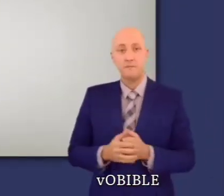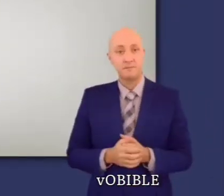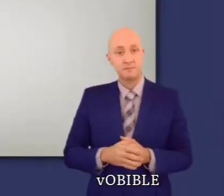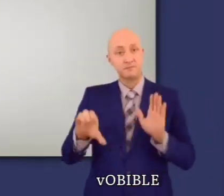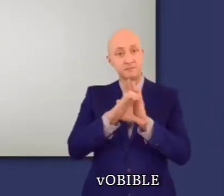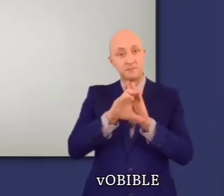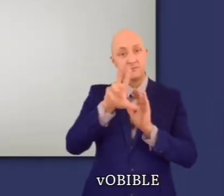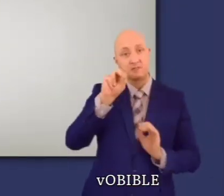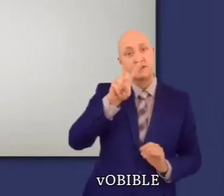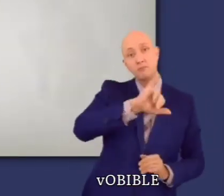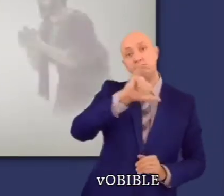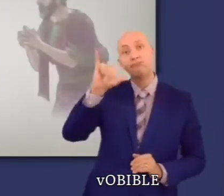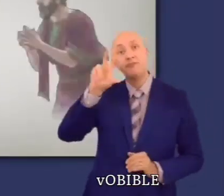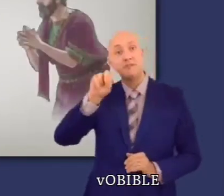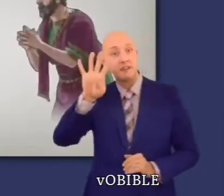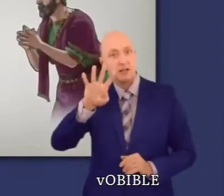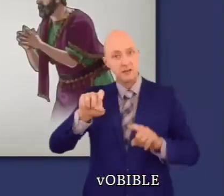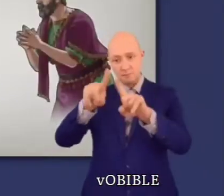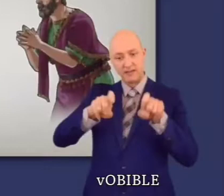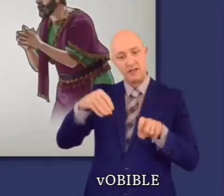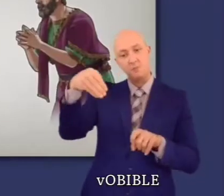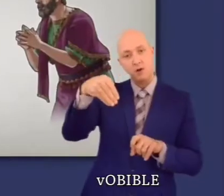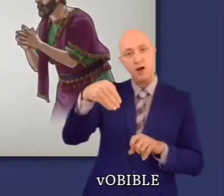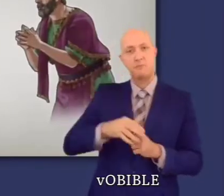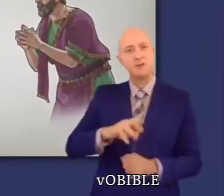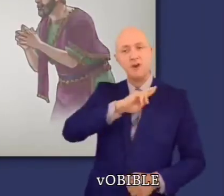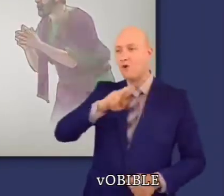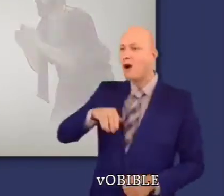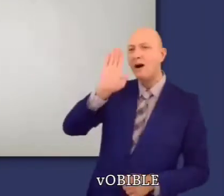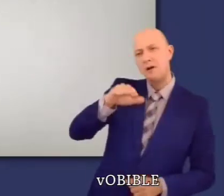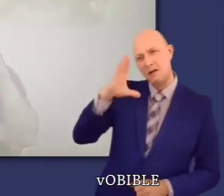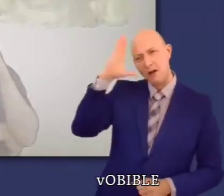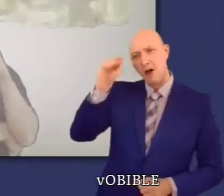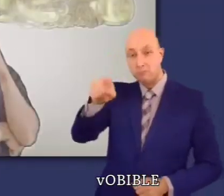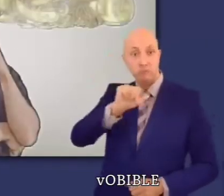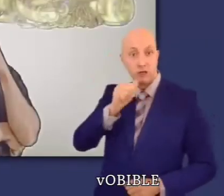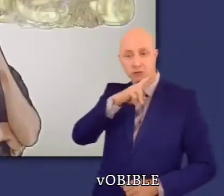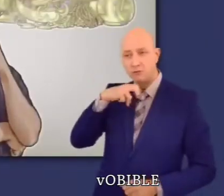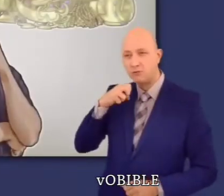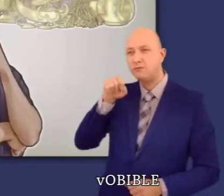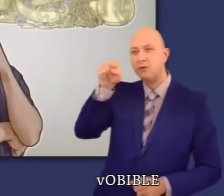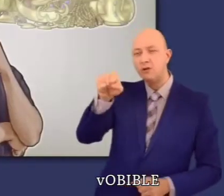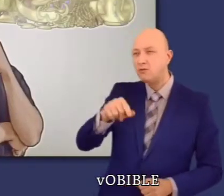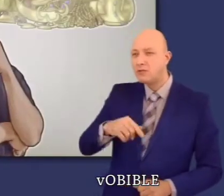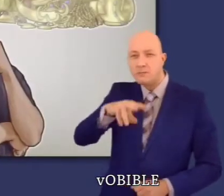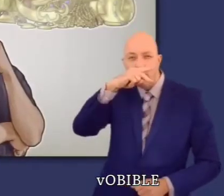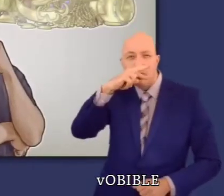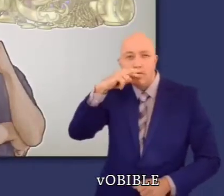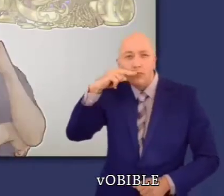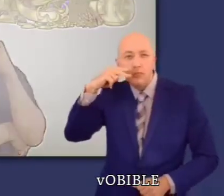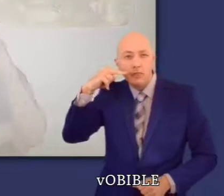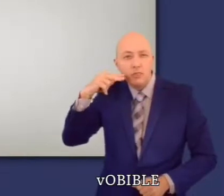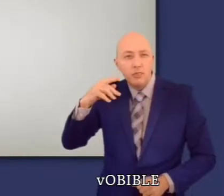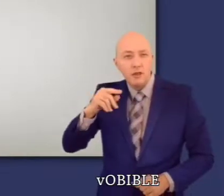Dans les chapitres 22 à 24, le roi Moabite Balak fait appel à Balaam, un non-israélite avide, pour maudire Israël.